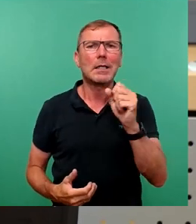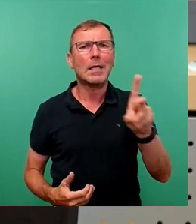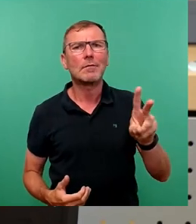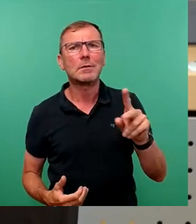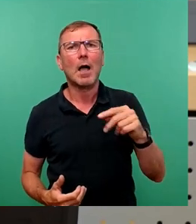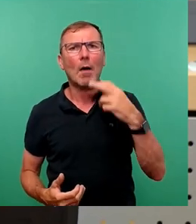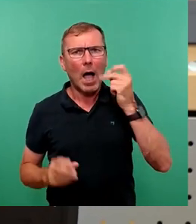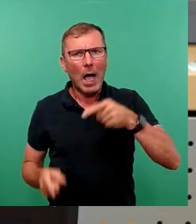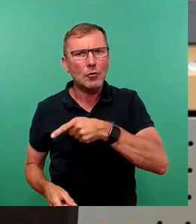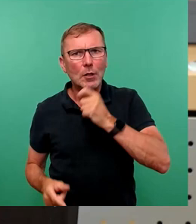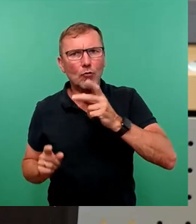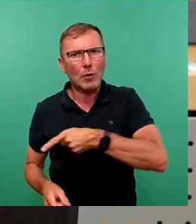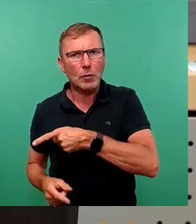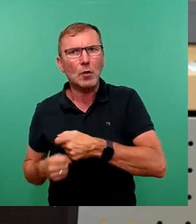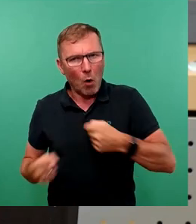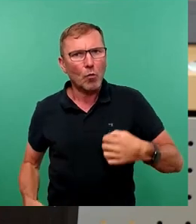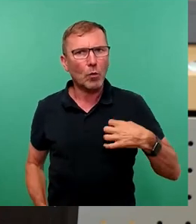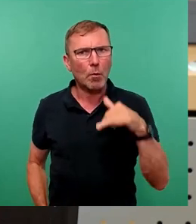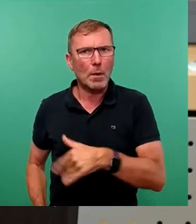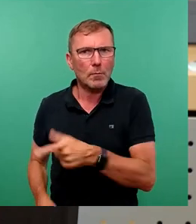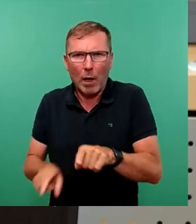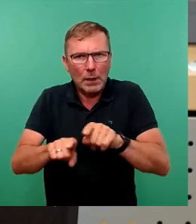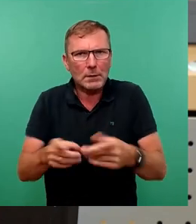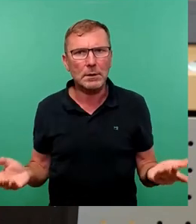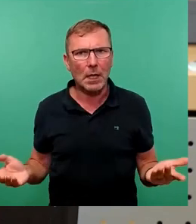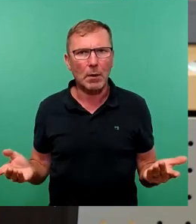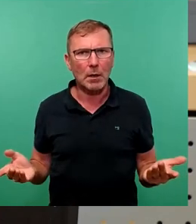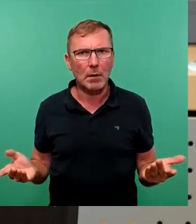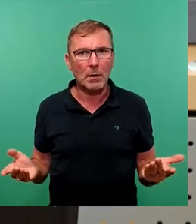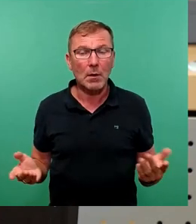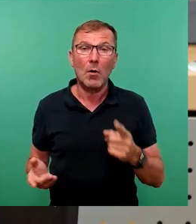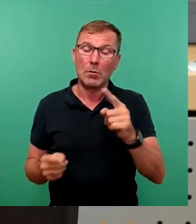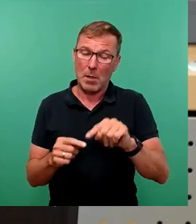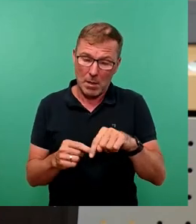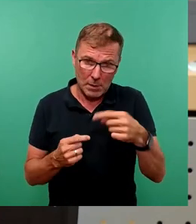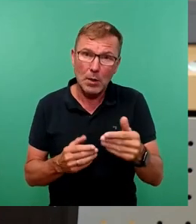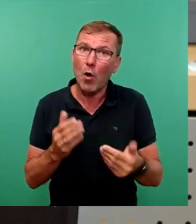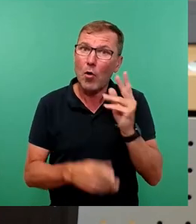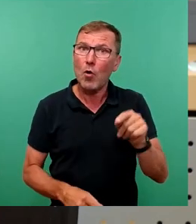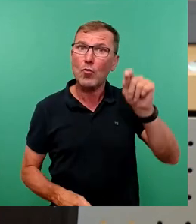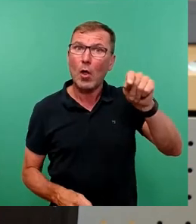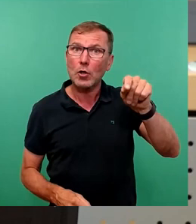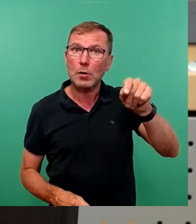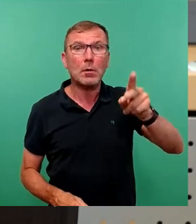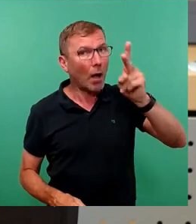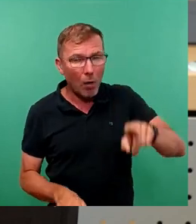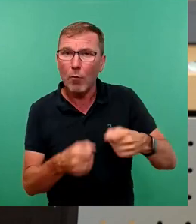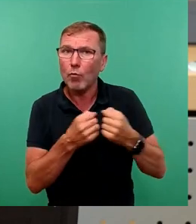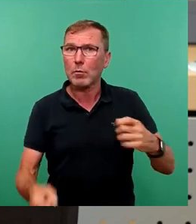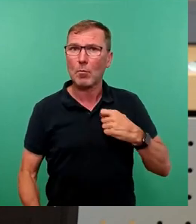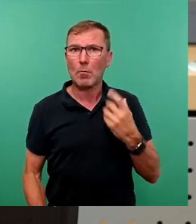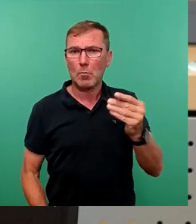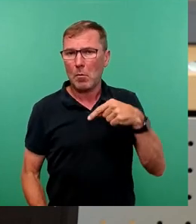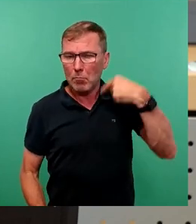hat mit der Johannstadt auch ein ganz schönes Paket zu tragen. Und demnächst wird auch die Neustadt ein ganz schönes Paket zu tragen haben, ja.